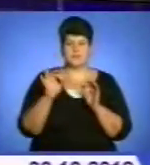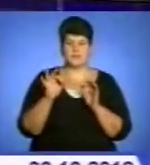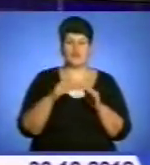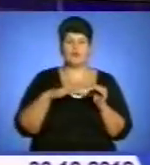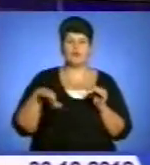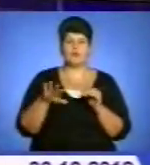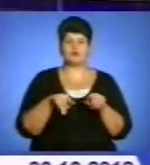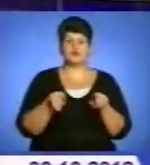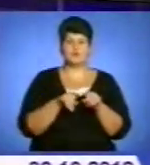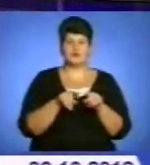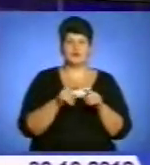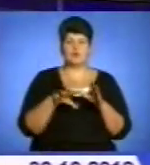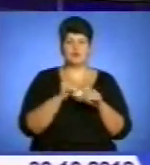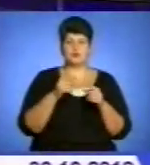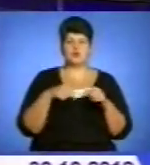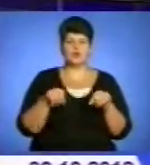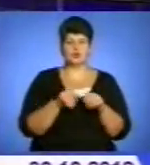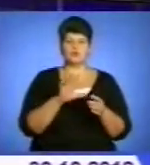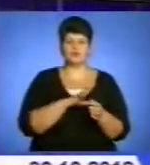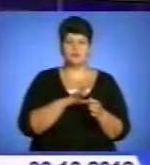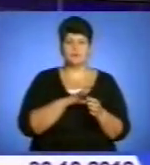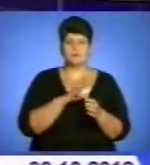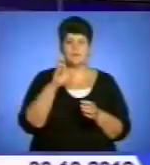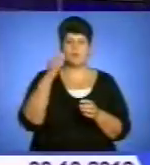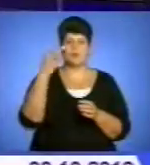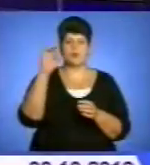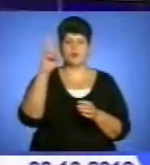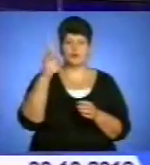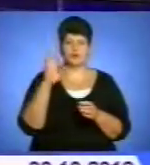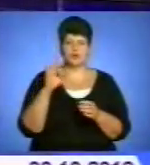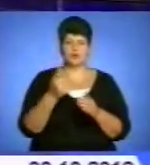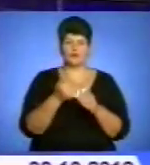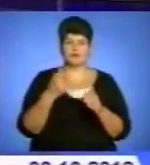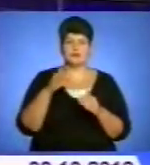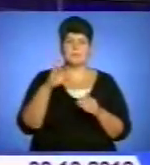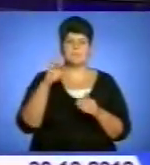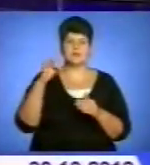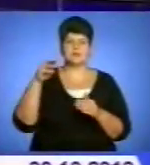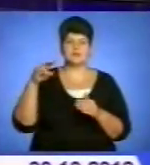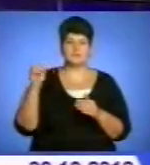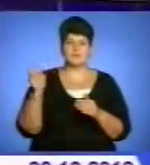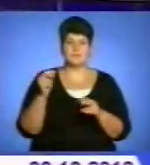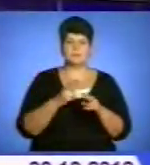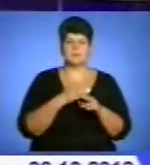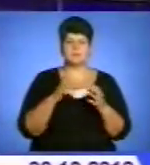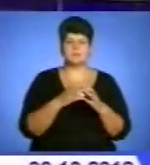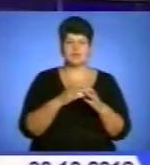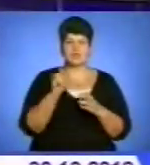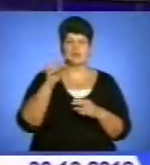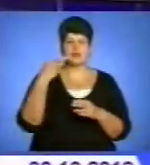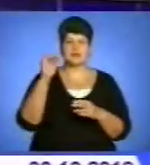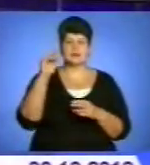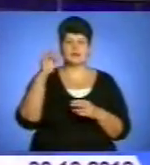одномандатного виборчого округу першими стали Володимир Бойко від Всеукраїнського об'єднання «Батьківщина», безпартійний Іван Чайківський,